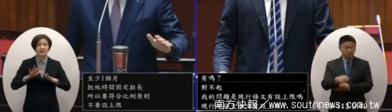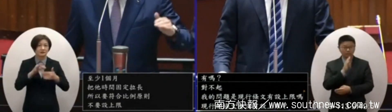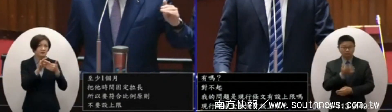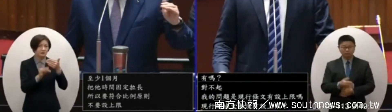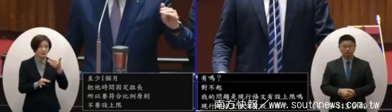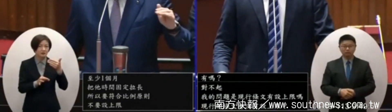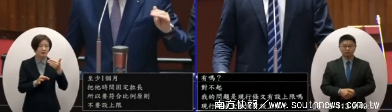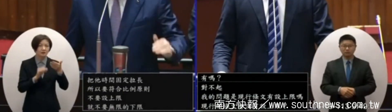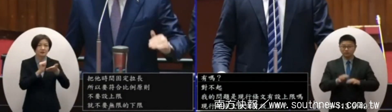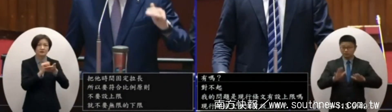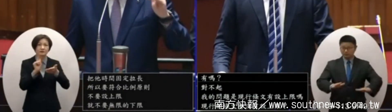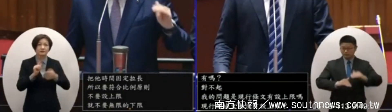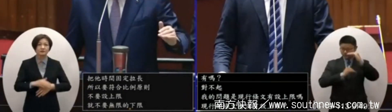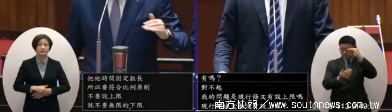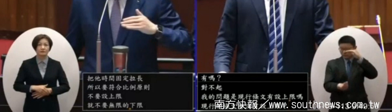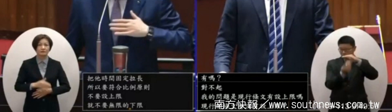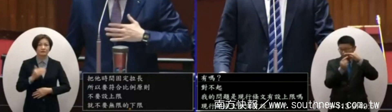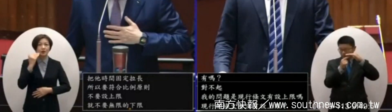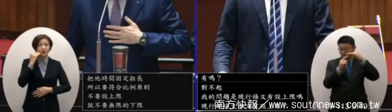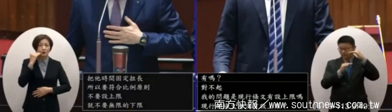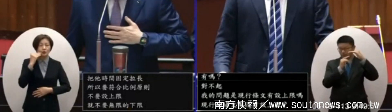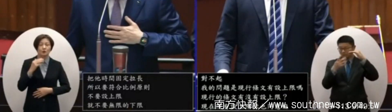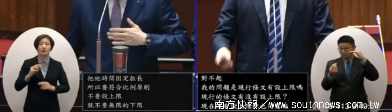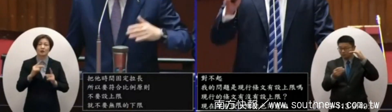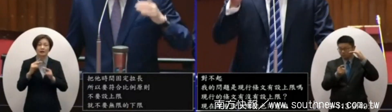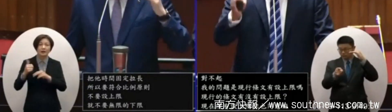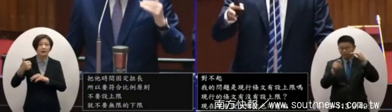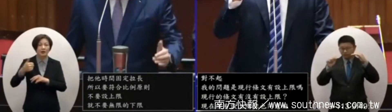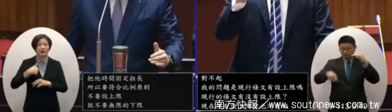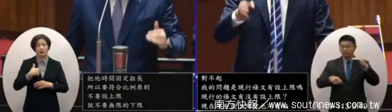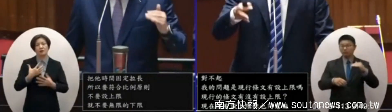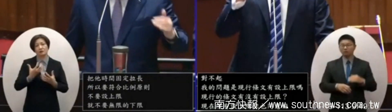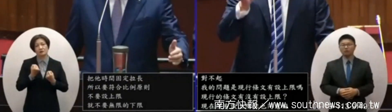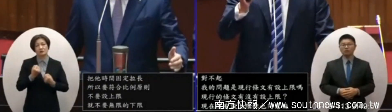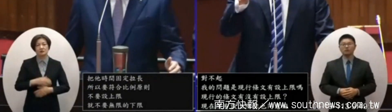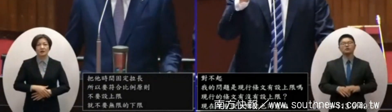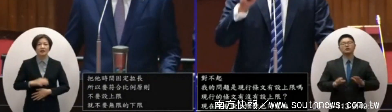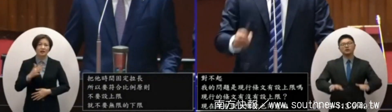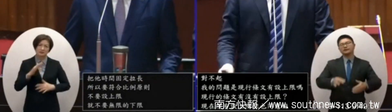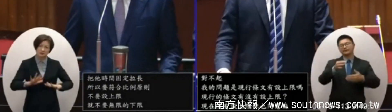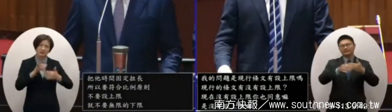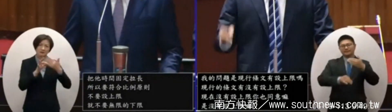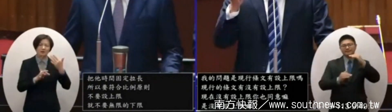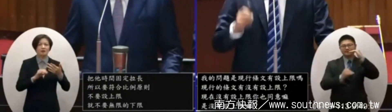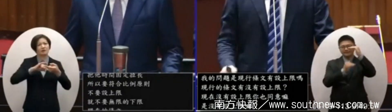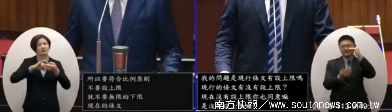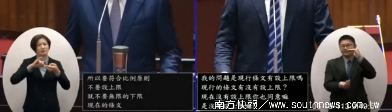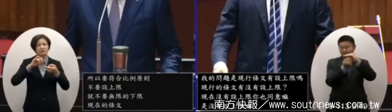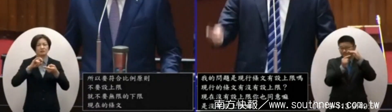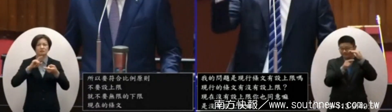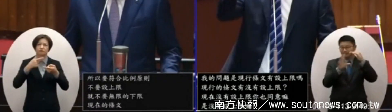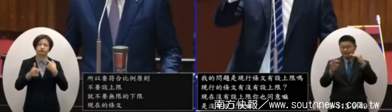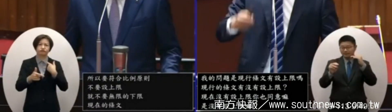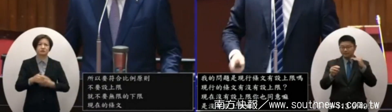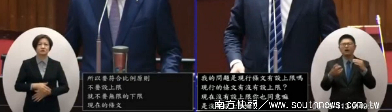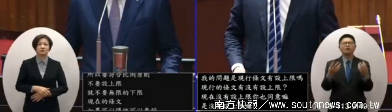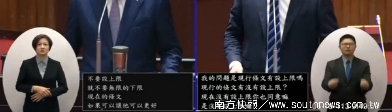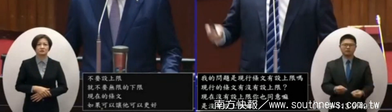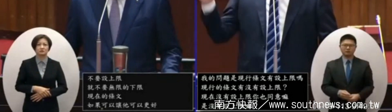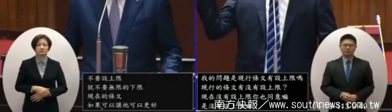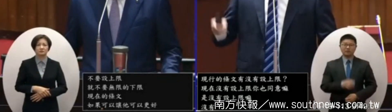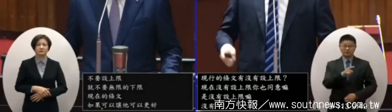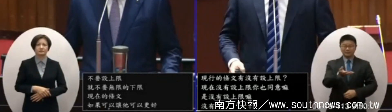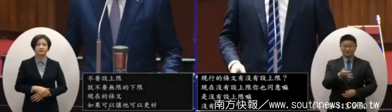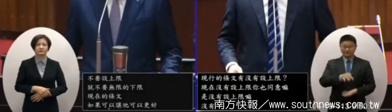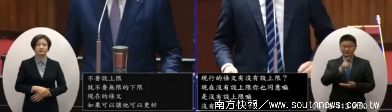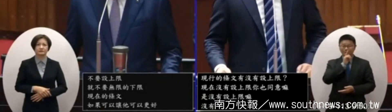的條文是沒有設上他可以更好我當然接受現在的條文有沒有設上限嗎沒有嘛所以按照你的看